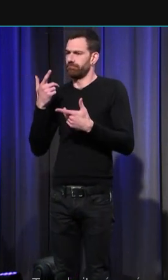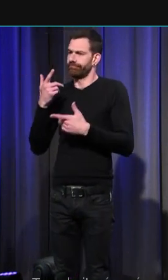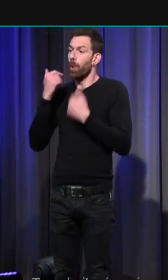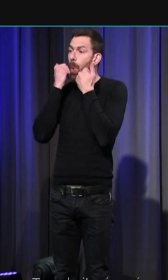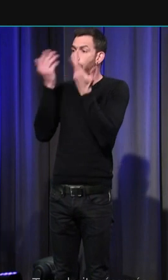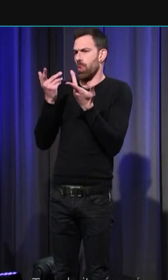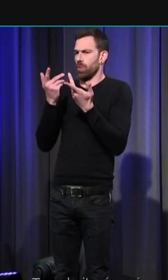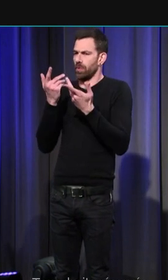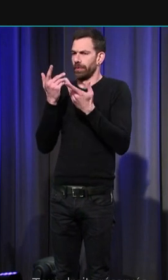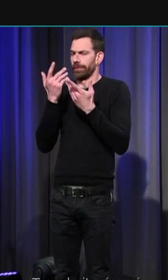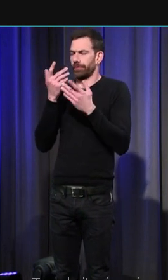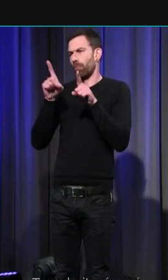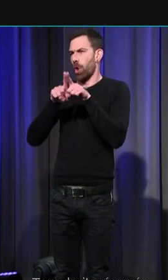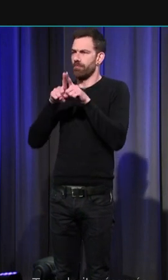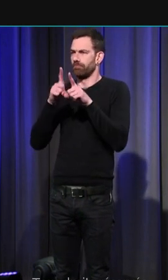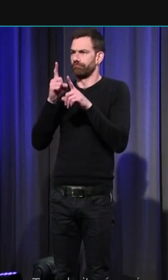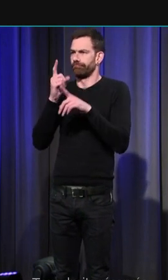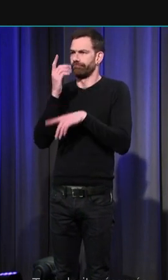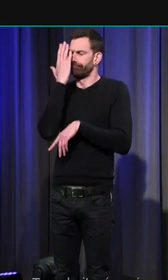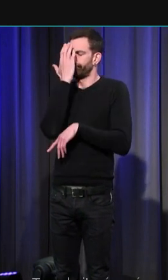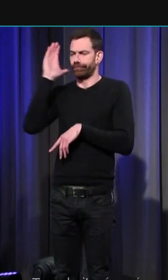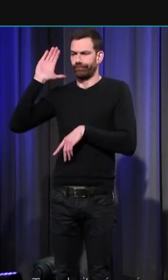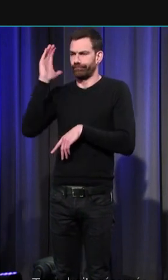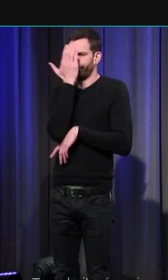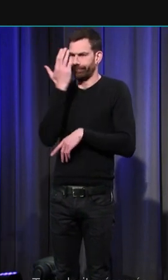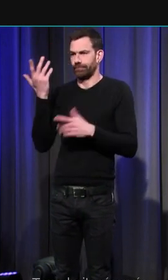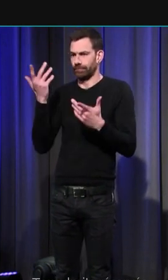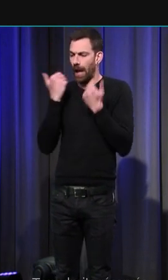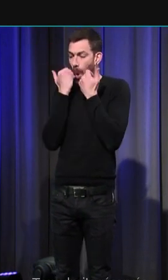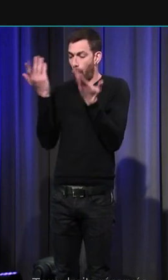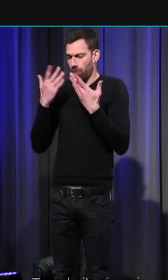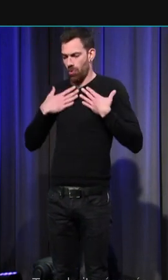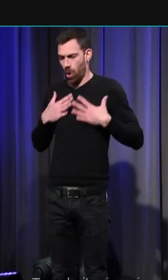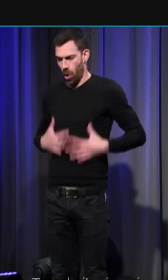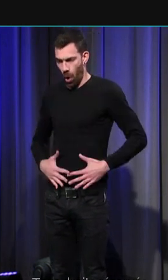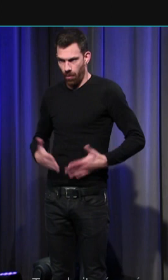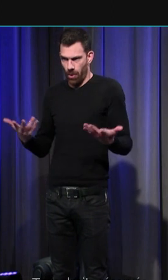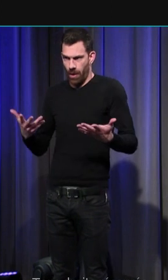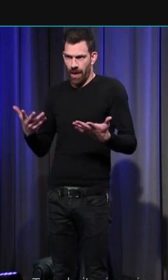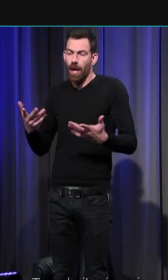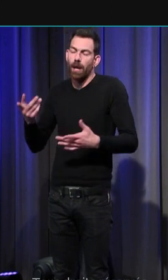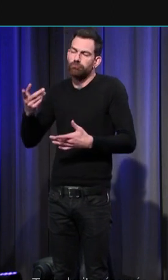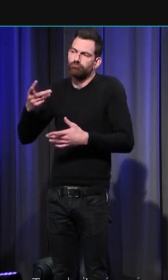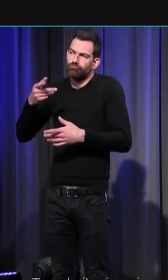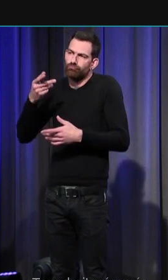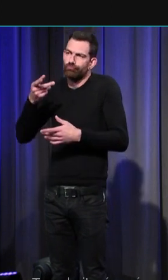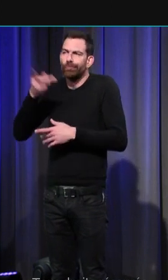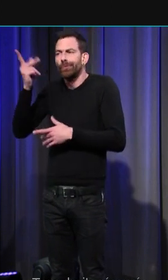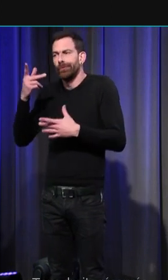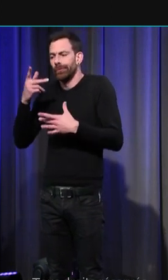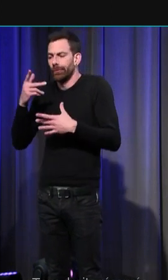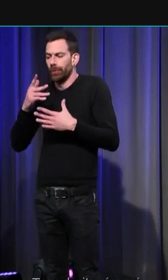'il est diffusé par les gens d'Église entre la honte corporelle que nous appelons plus communément la pudeur